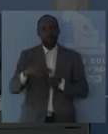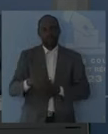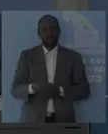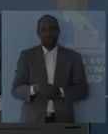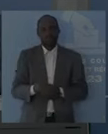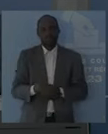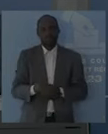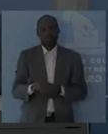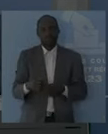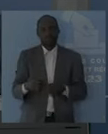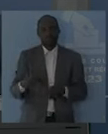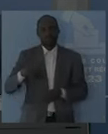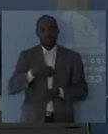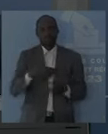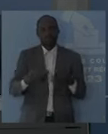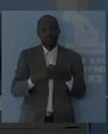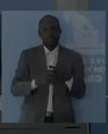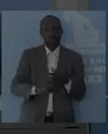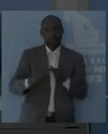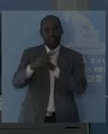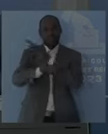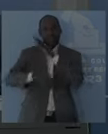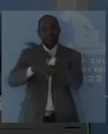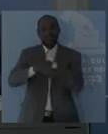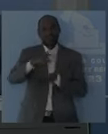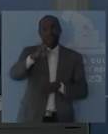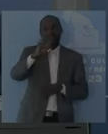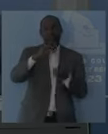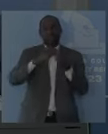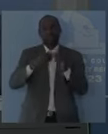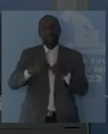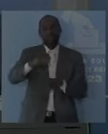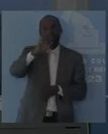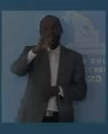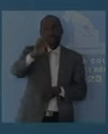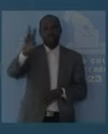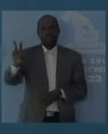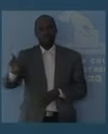Et nous commençons par la région numéro 02, la Nawa.